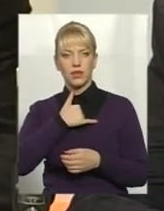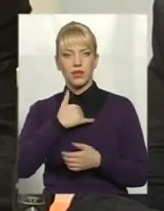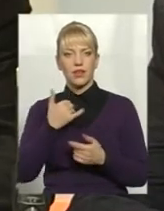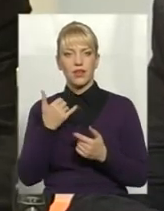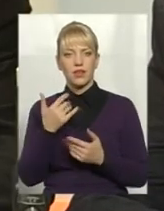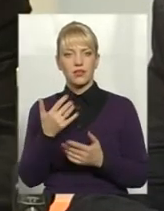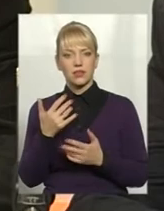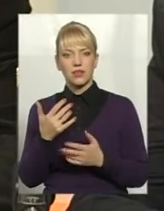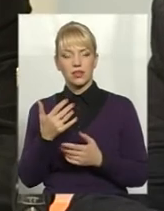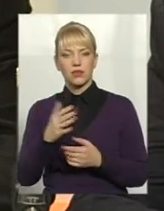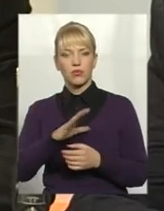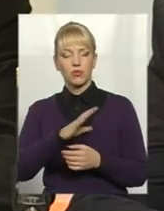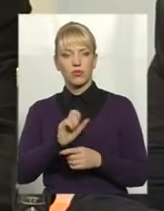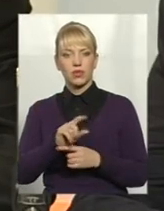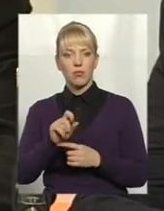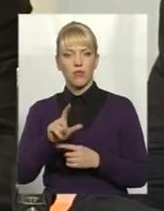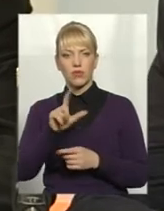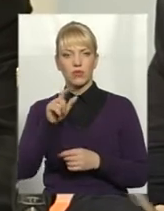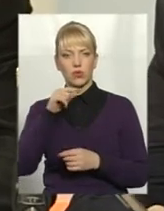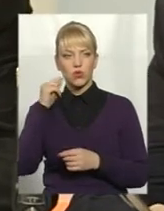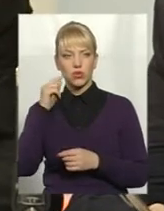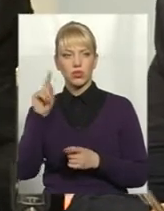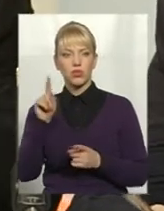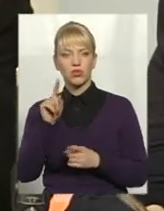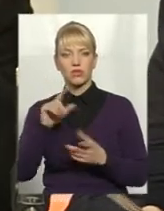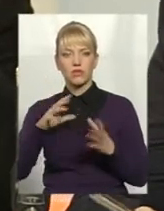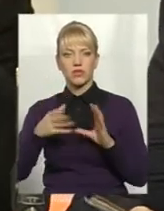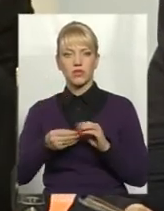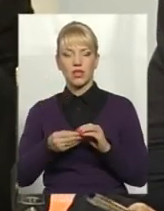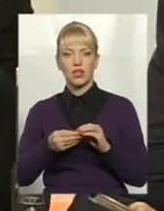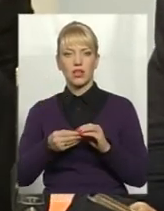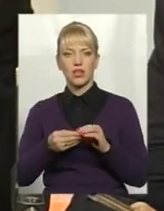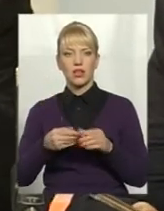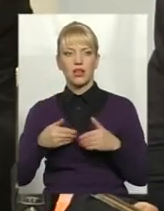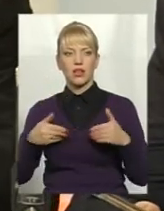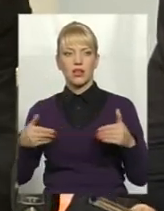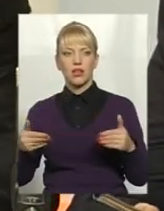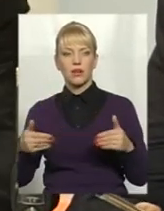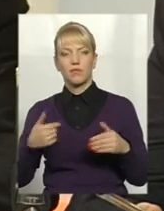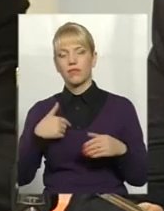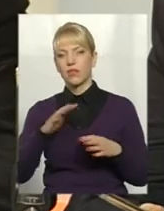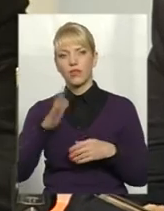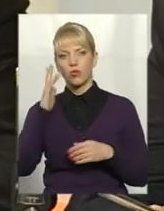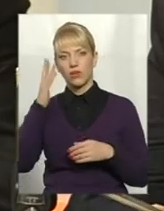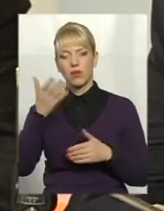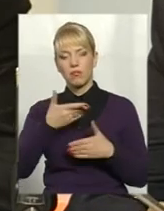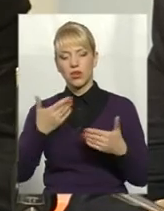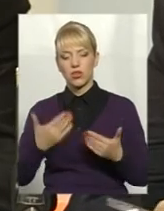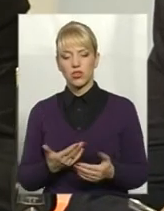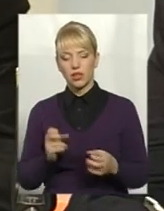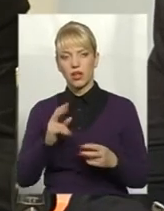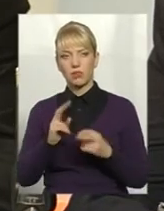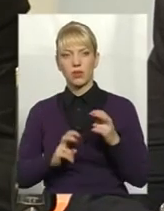було замовлень з Росії, що взагалі нам просто не виявляє. Ми жили як підприємство